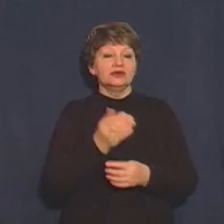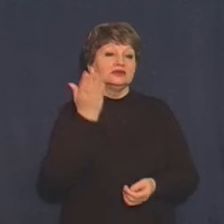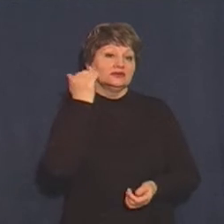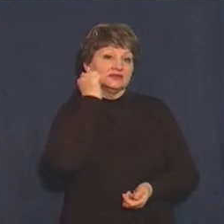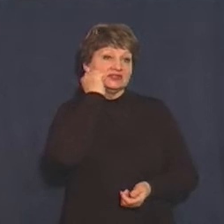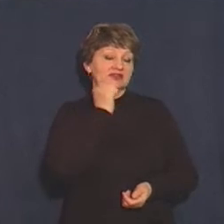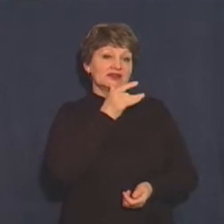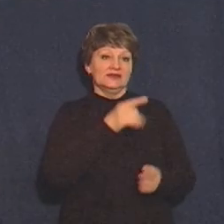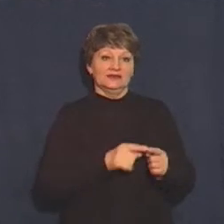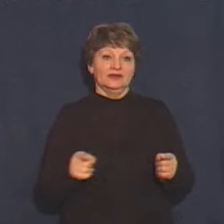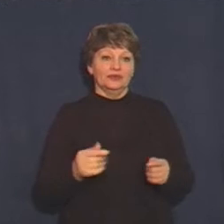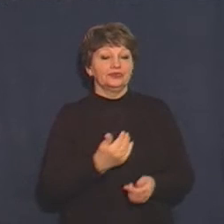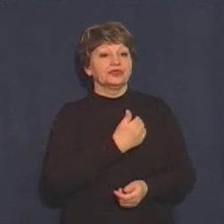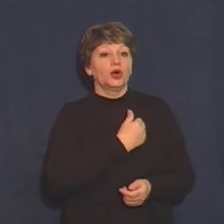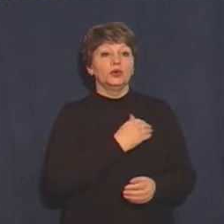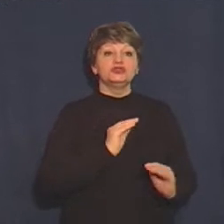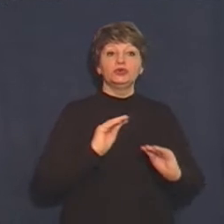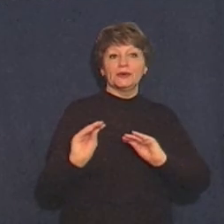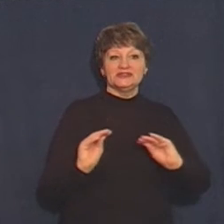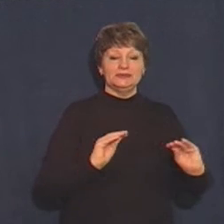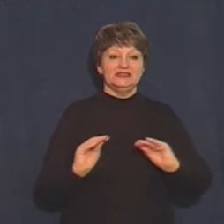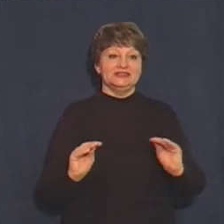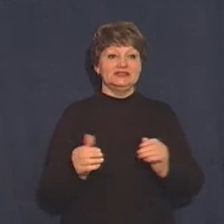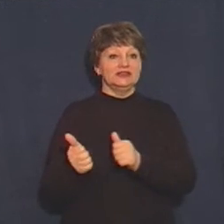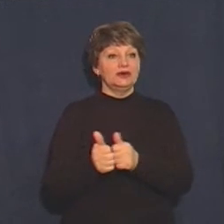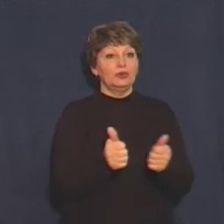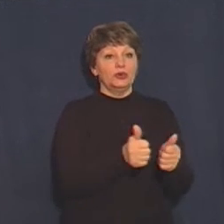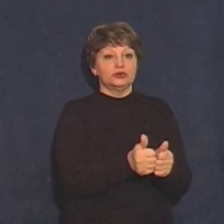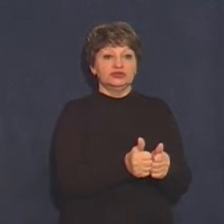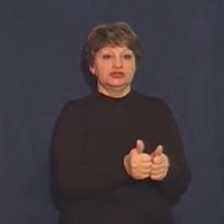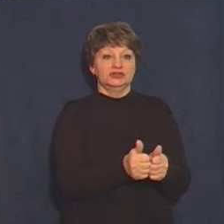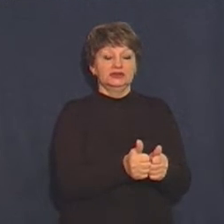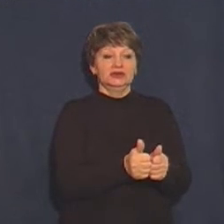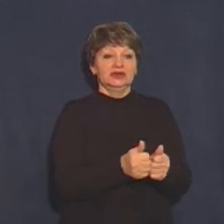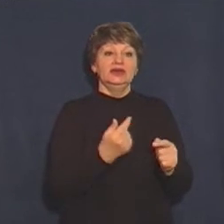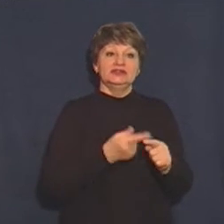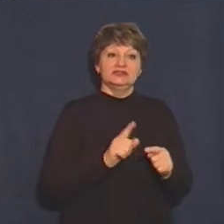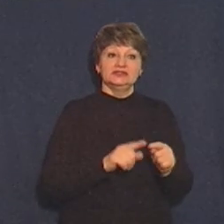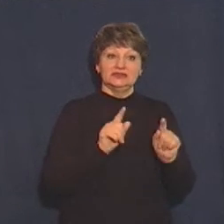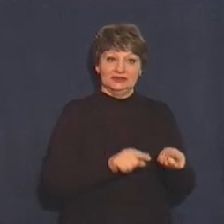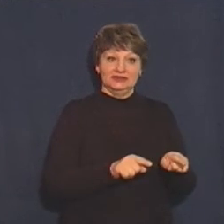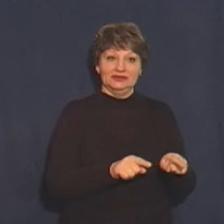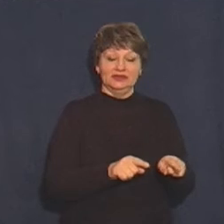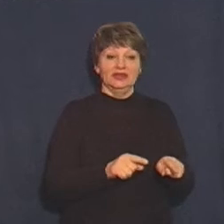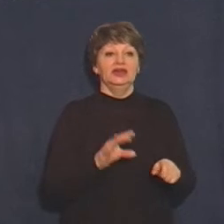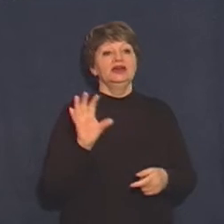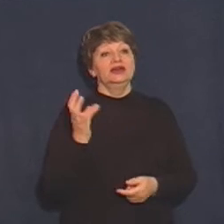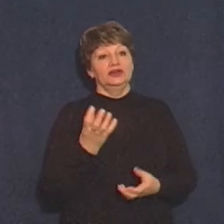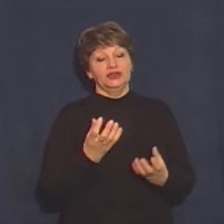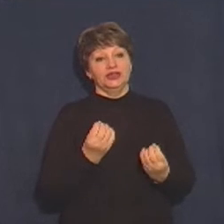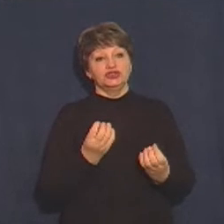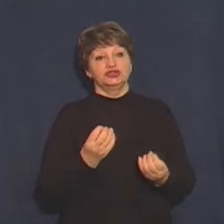Ганницький. Хочемо розмістити поруч із цим об'єктом ще світлини з